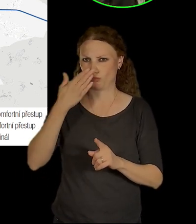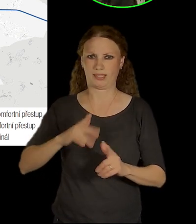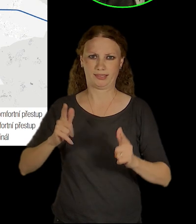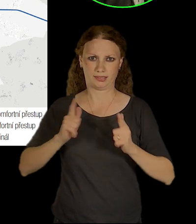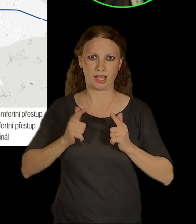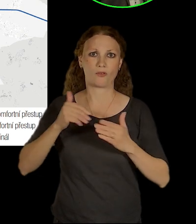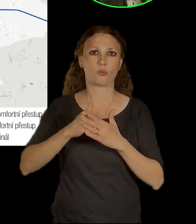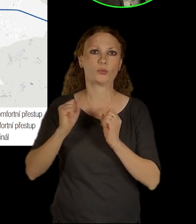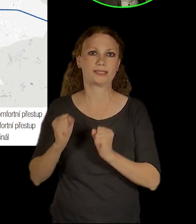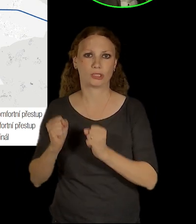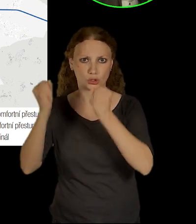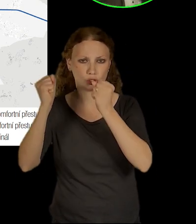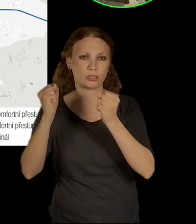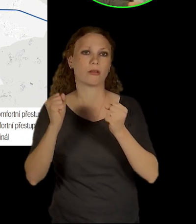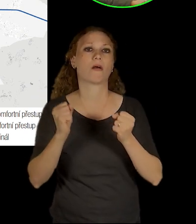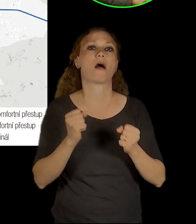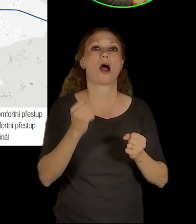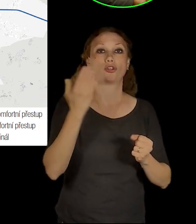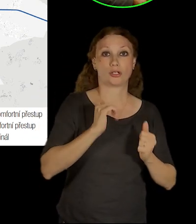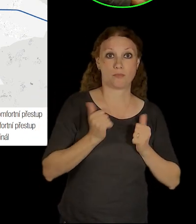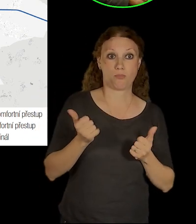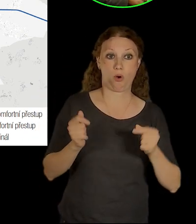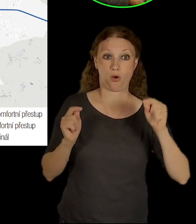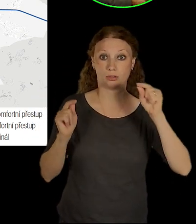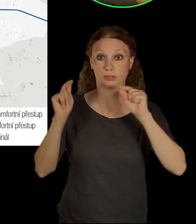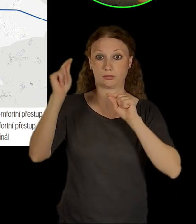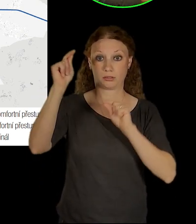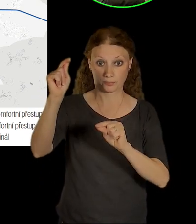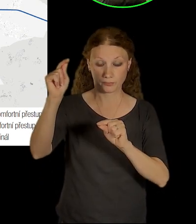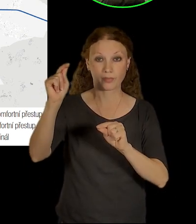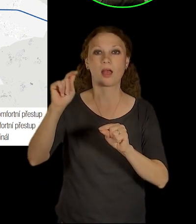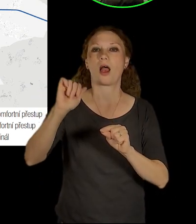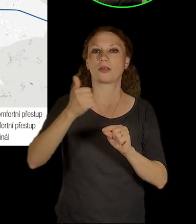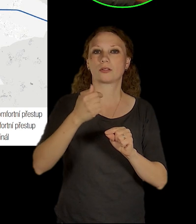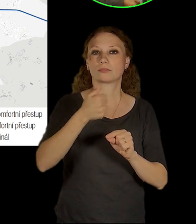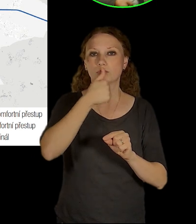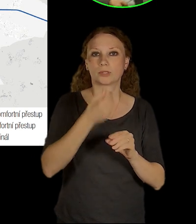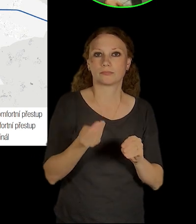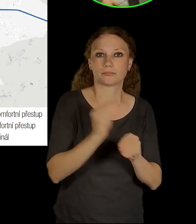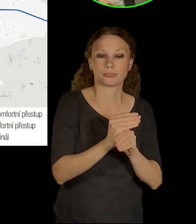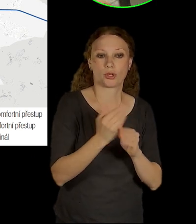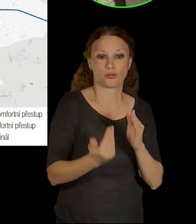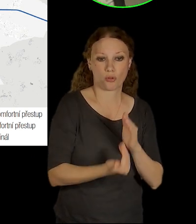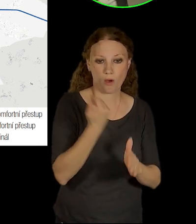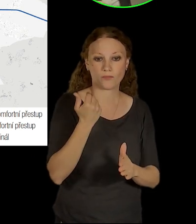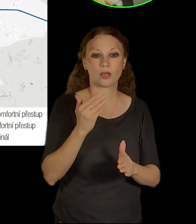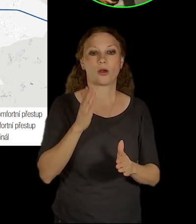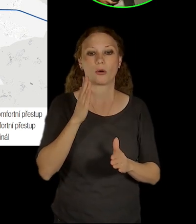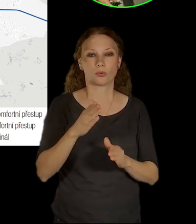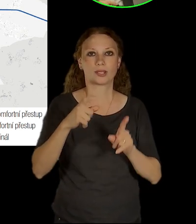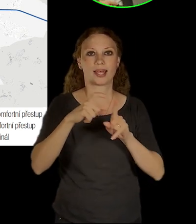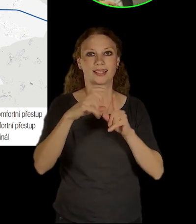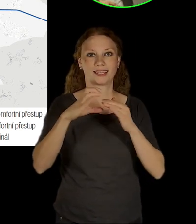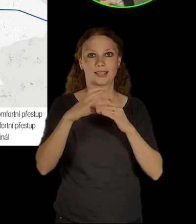Zličín a Černý most a také jednoho zcela nového terminálu a to je depo Písnice, který